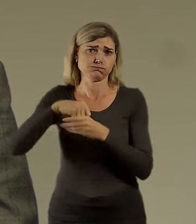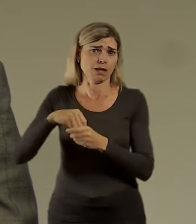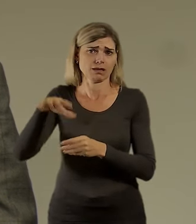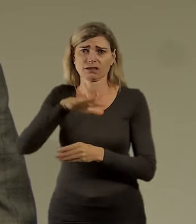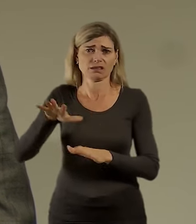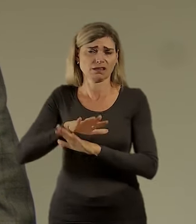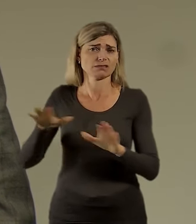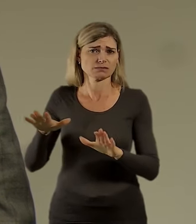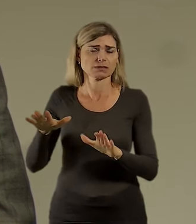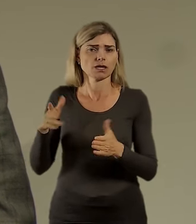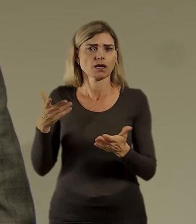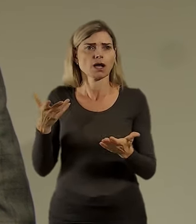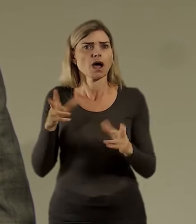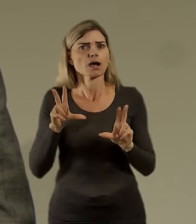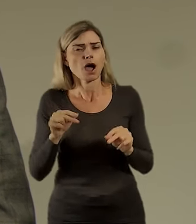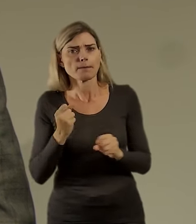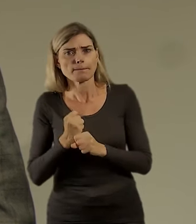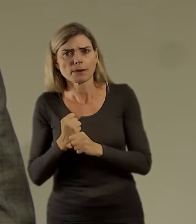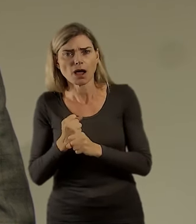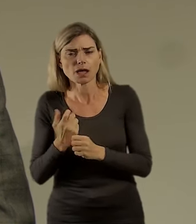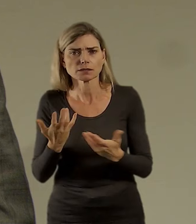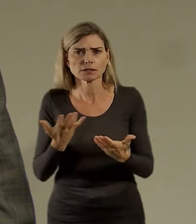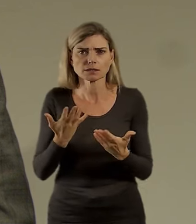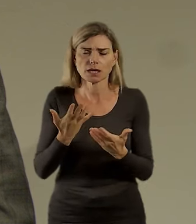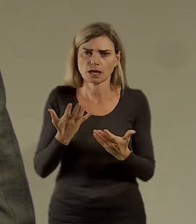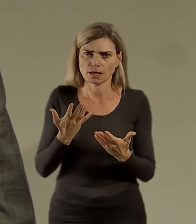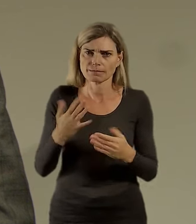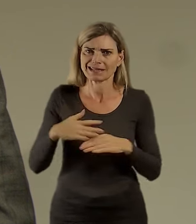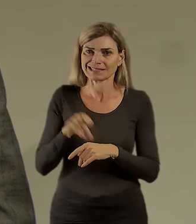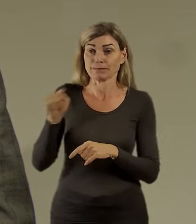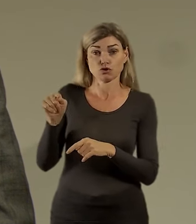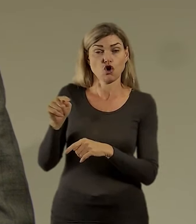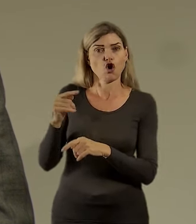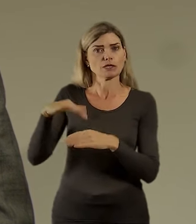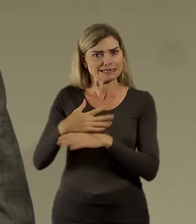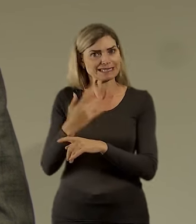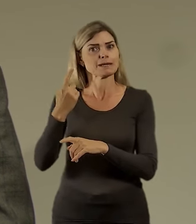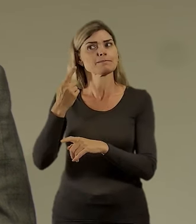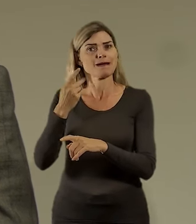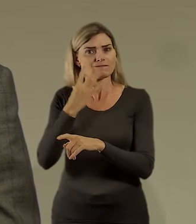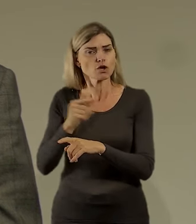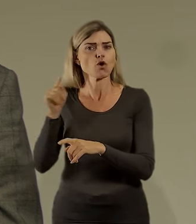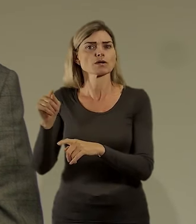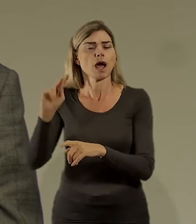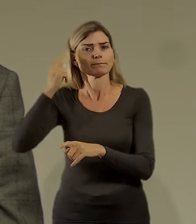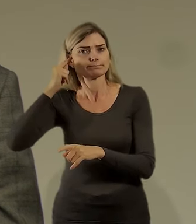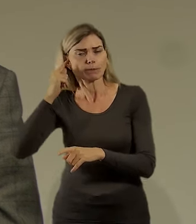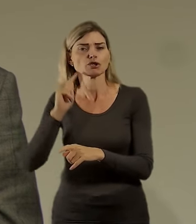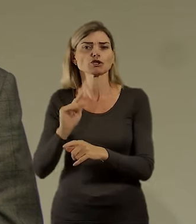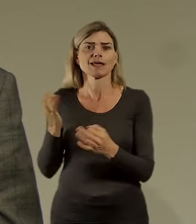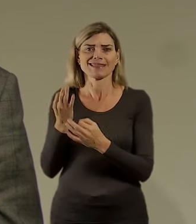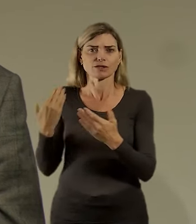Tak tam si myslím, že je jako velký prostor pro to, tam naopak nějak uvažovat o tom, jak tam nějaké pracovní